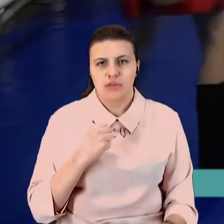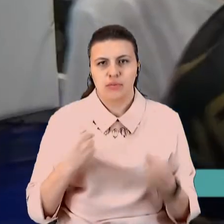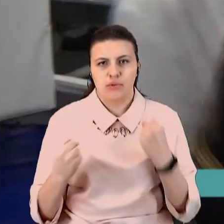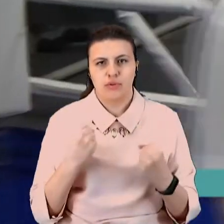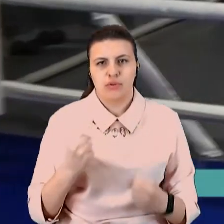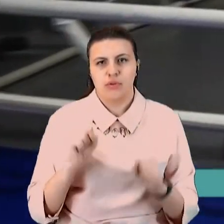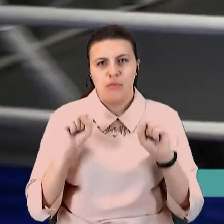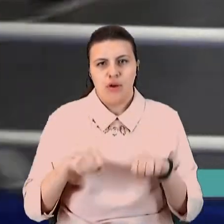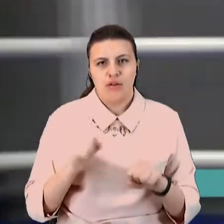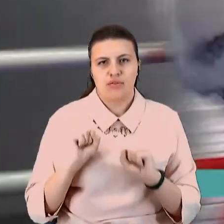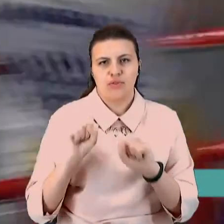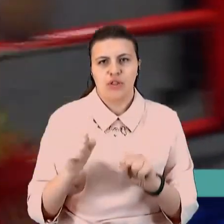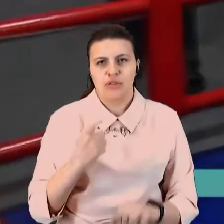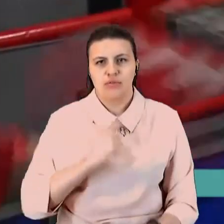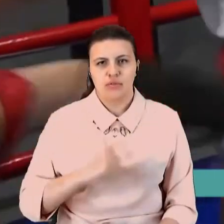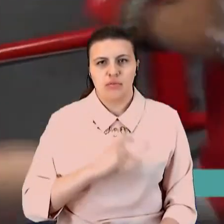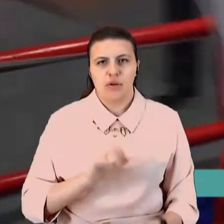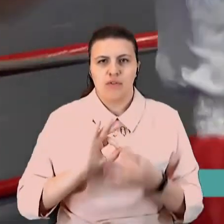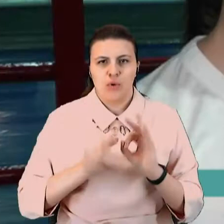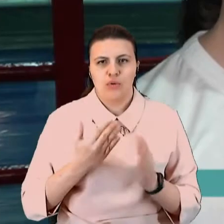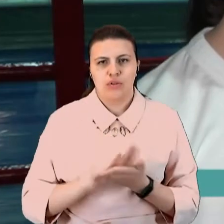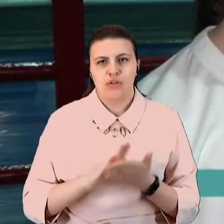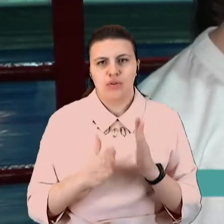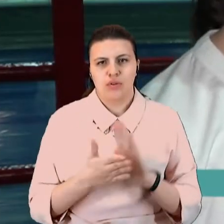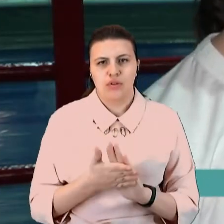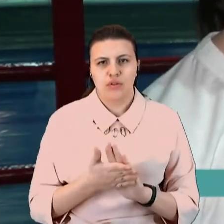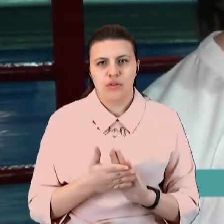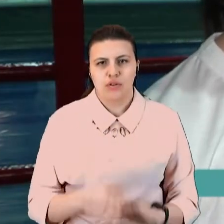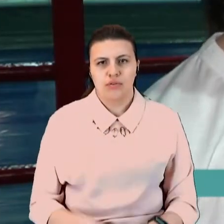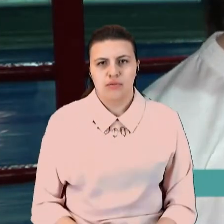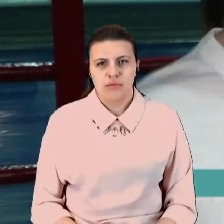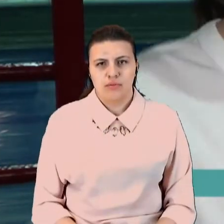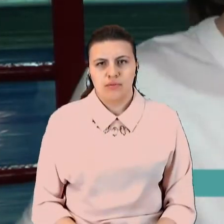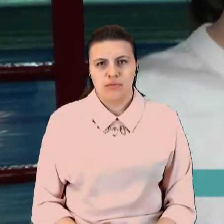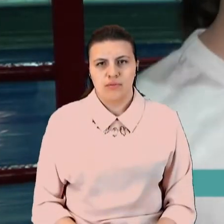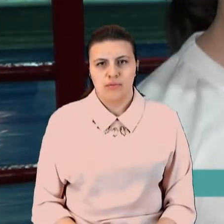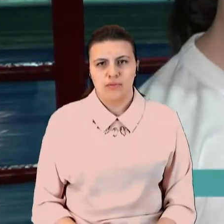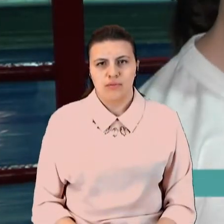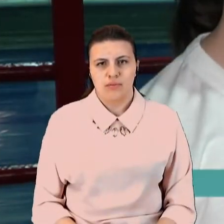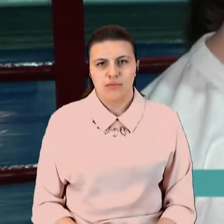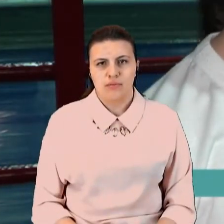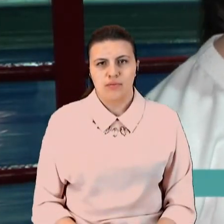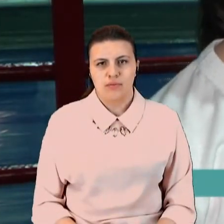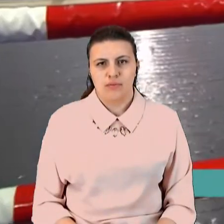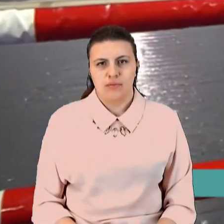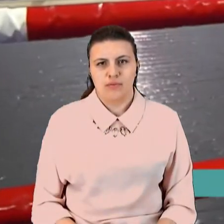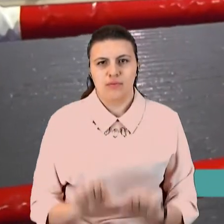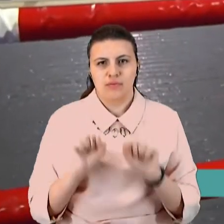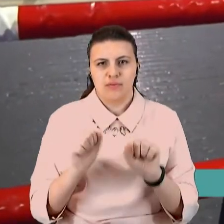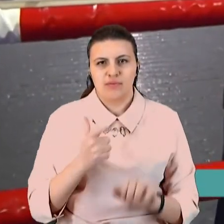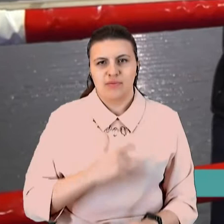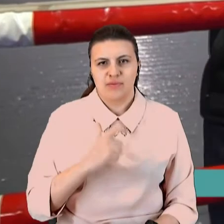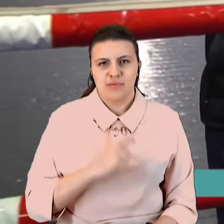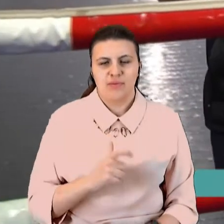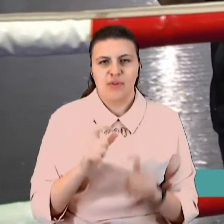постояти в складних ситуаціях, там, ну, щоб защитити себе. За словами